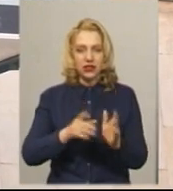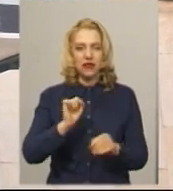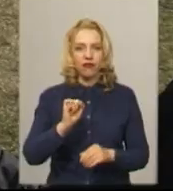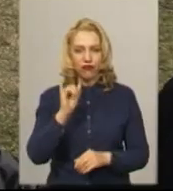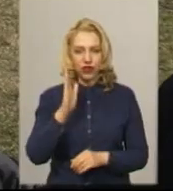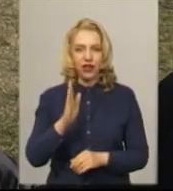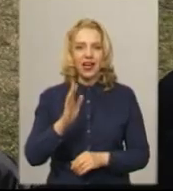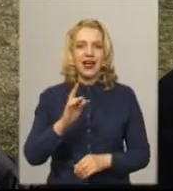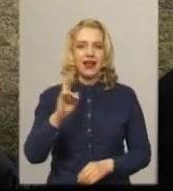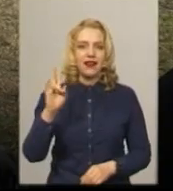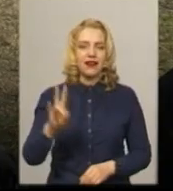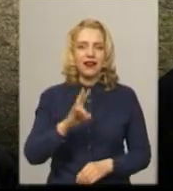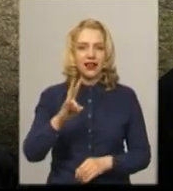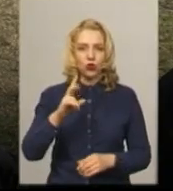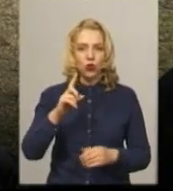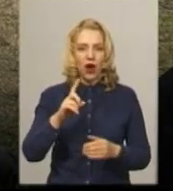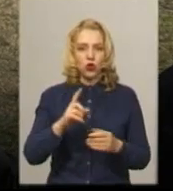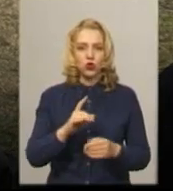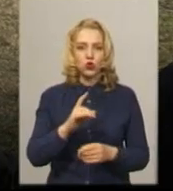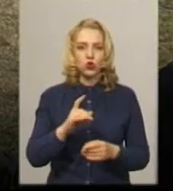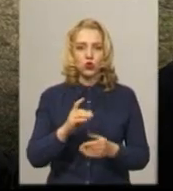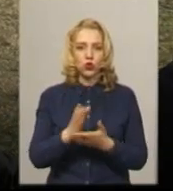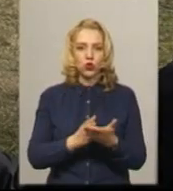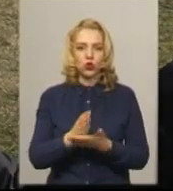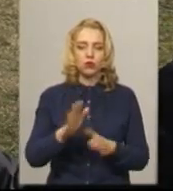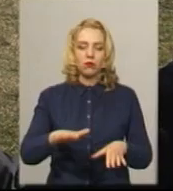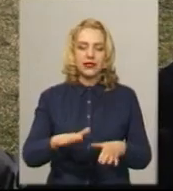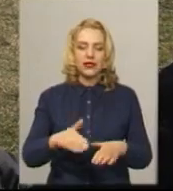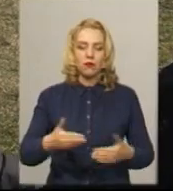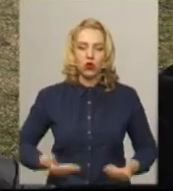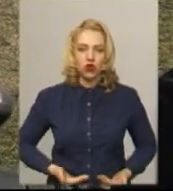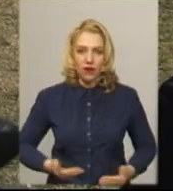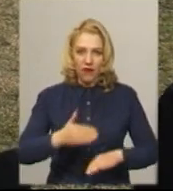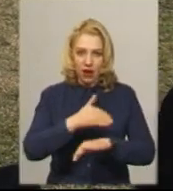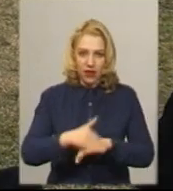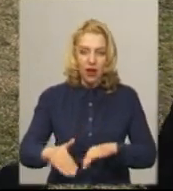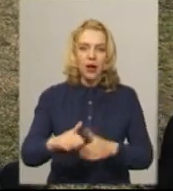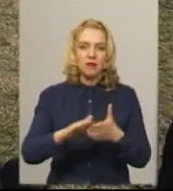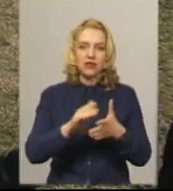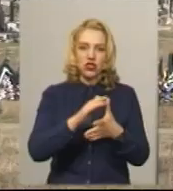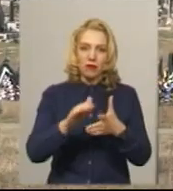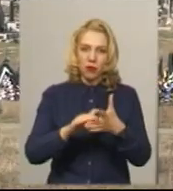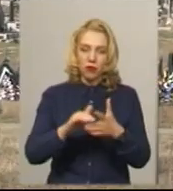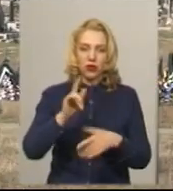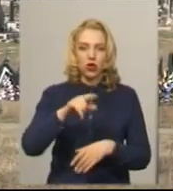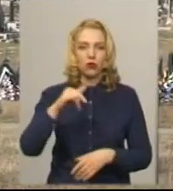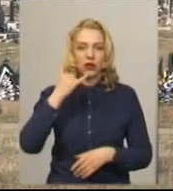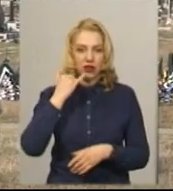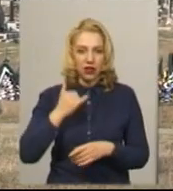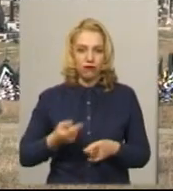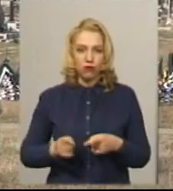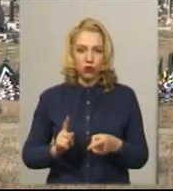Сергій Бортник. Місце проживання, де вони живуть, приїзвачі м'якобатькові та мобільні телефони. За словами Сергія Бортника, ховати померлих від